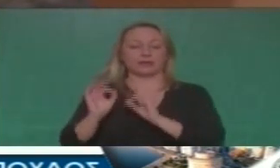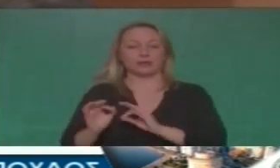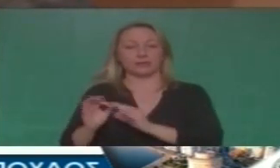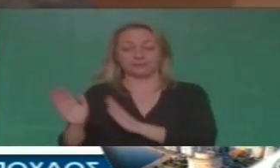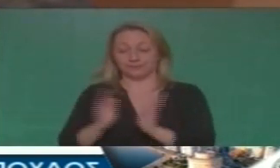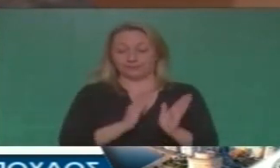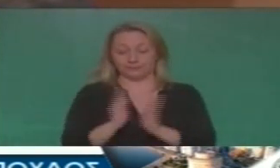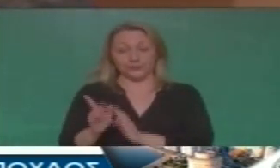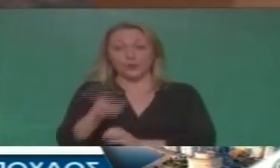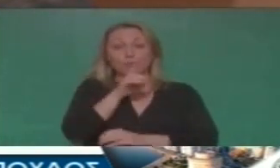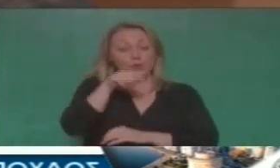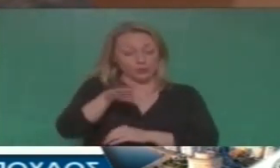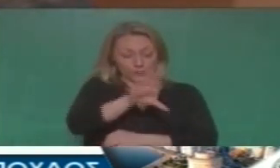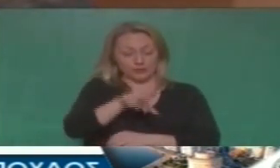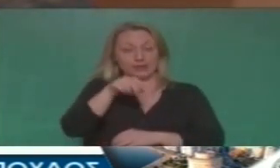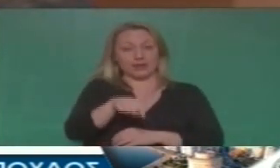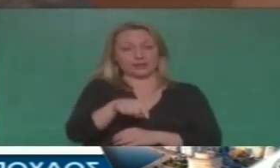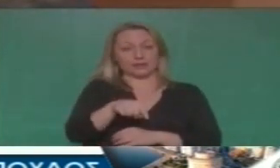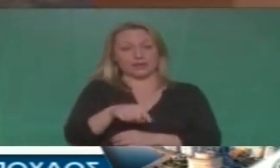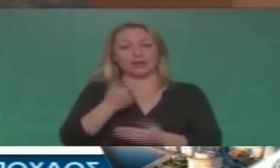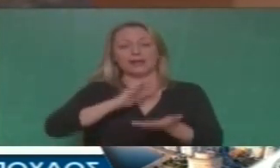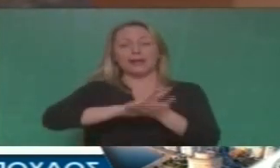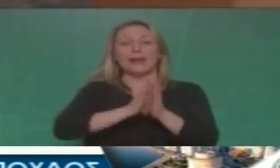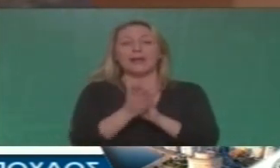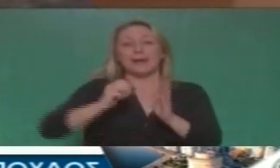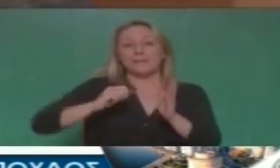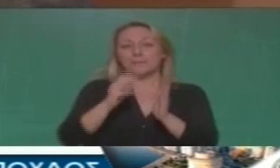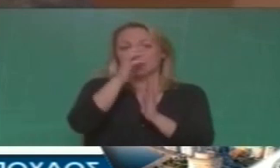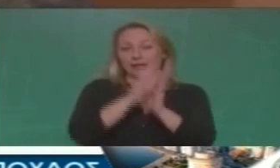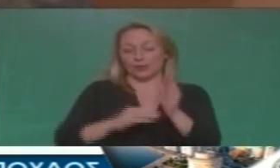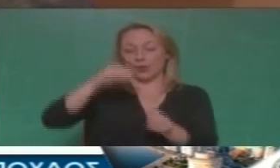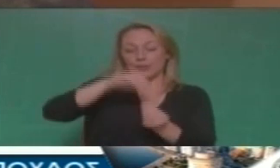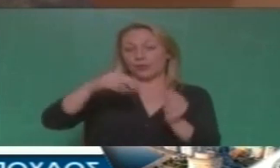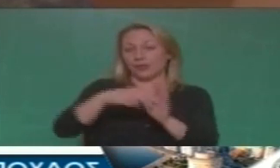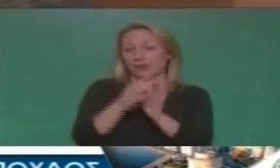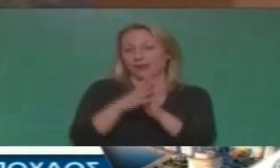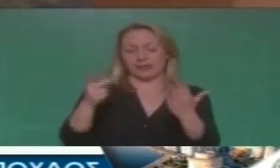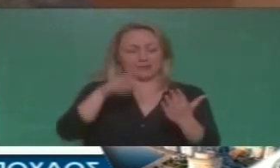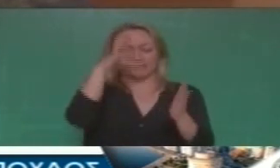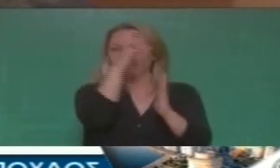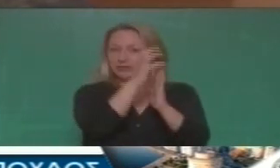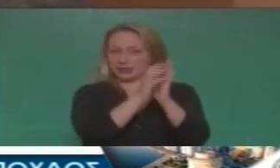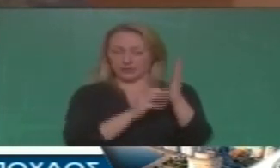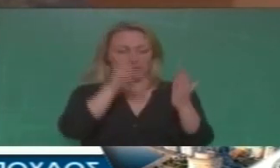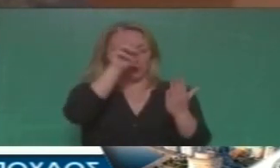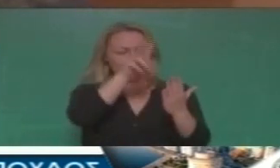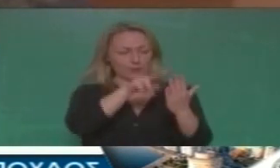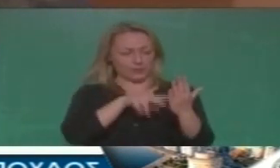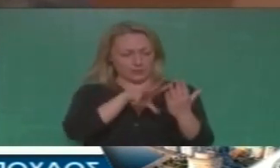έκθεσης Διαβάζοντας το πρακτικό του Απριλίου του 2019 σε σχέση με το ίδιο ζήτημα